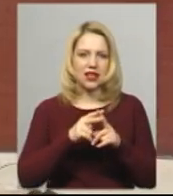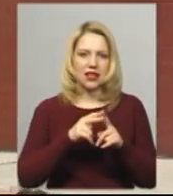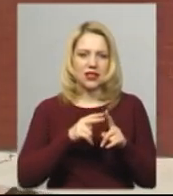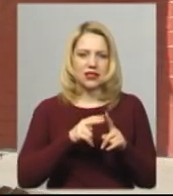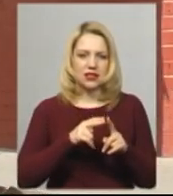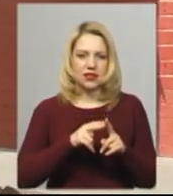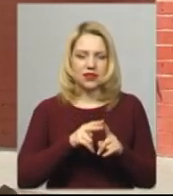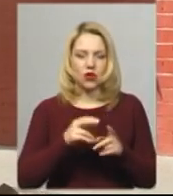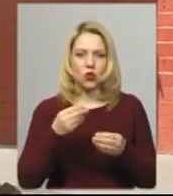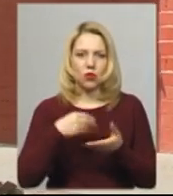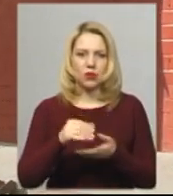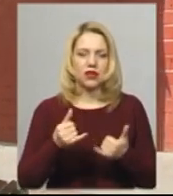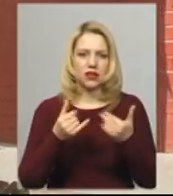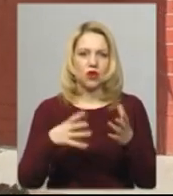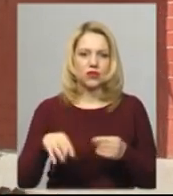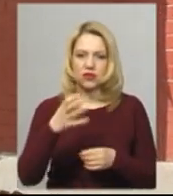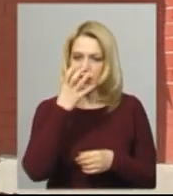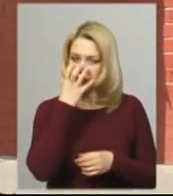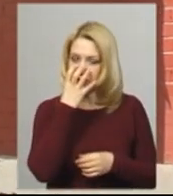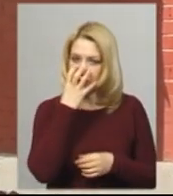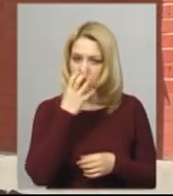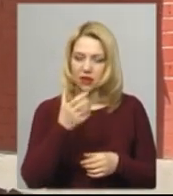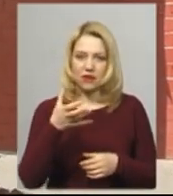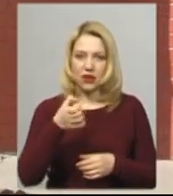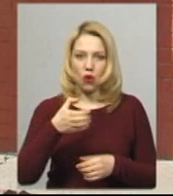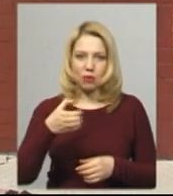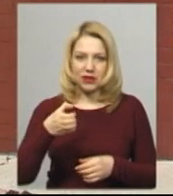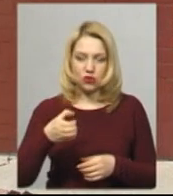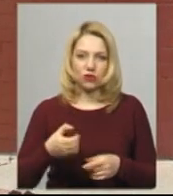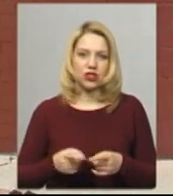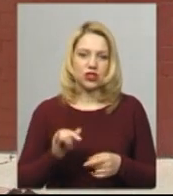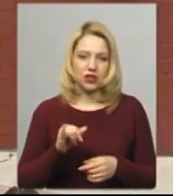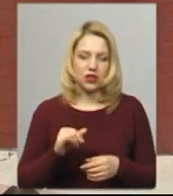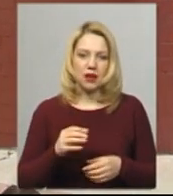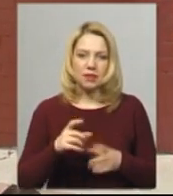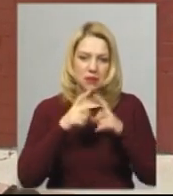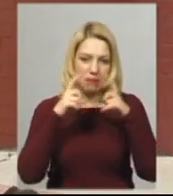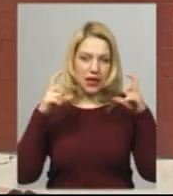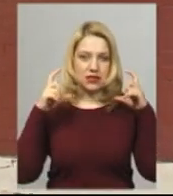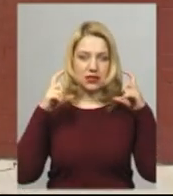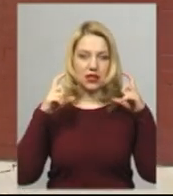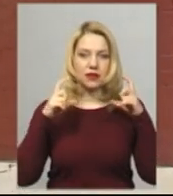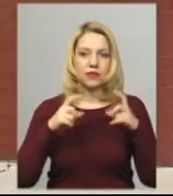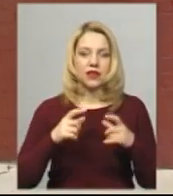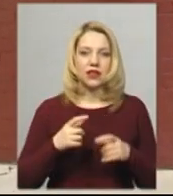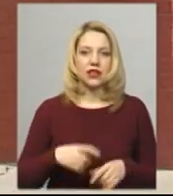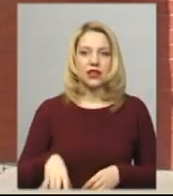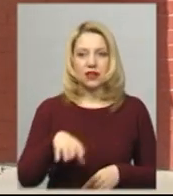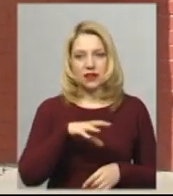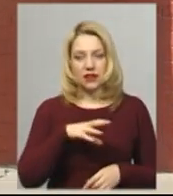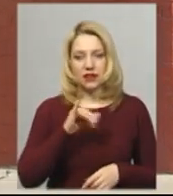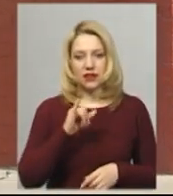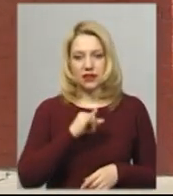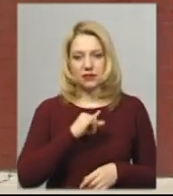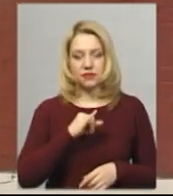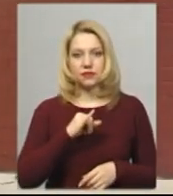всіх респіраторів, закупили ці опрескувачі, закупили маски. І взяли